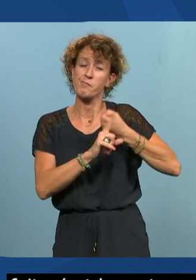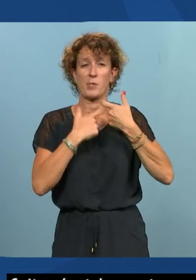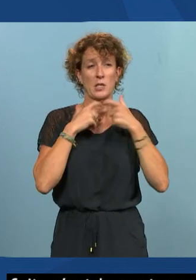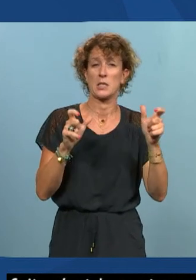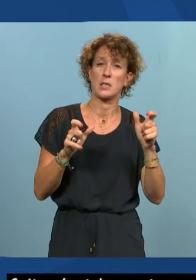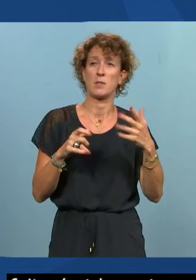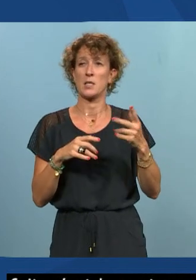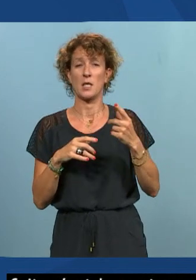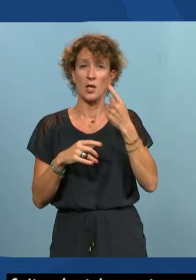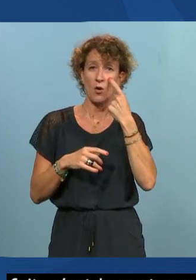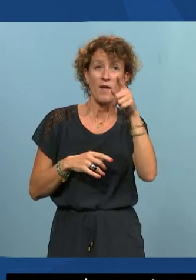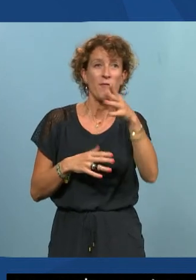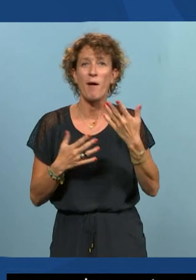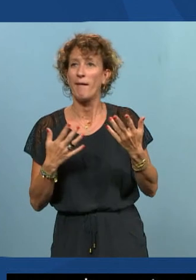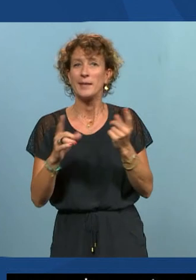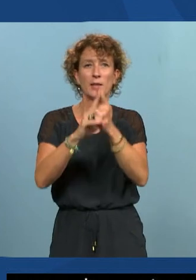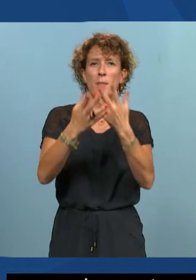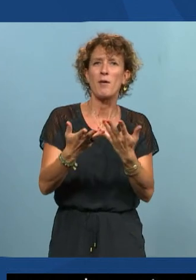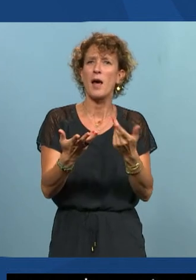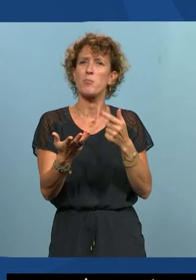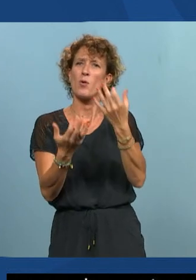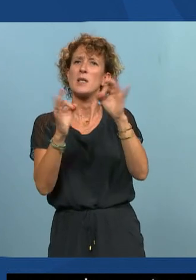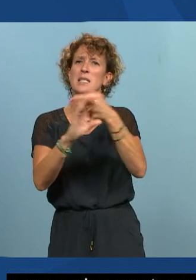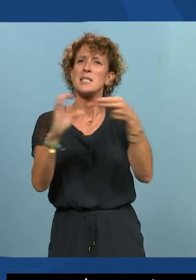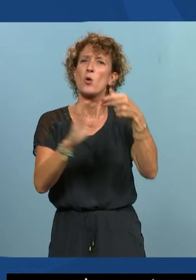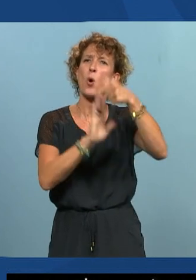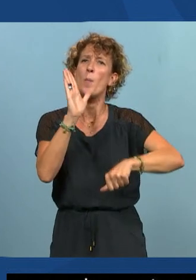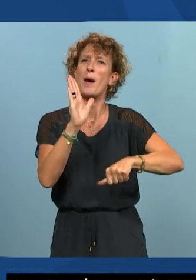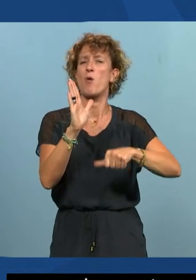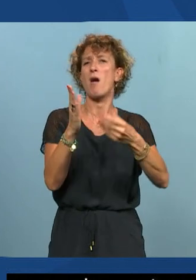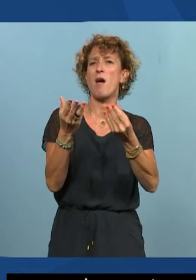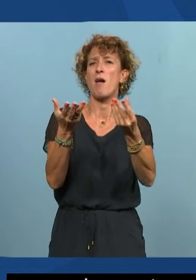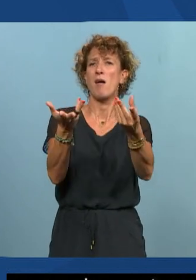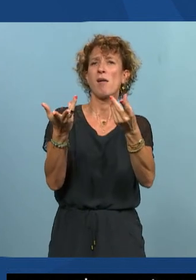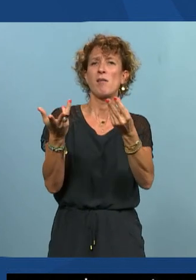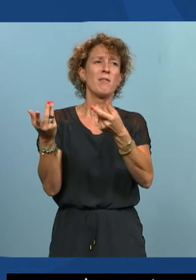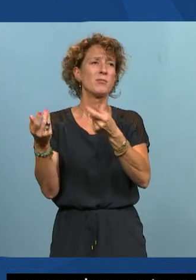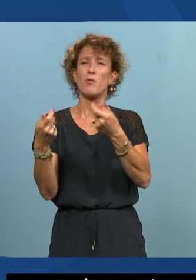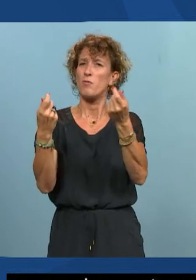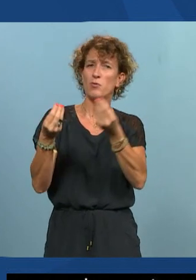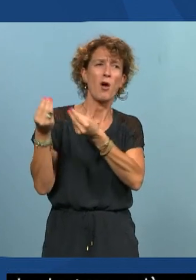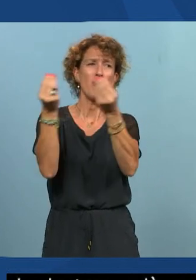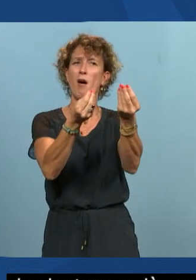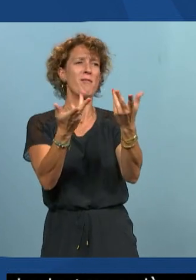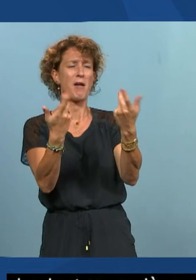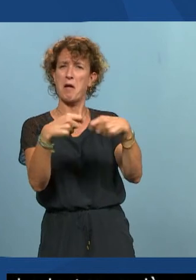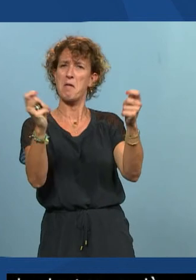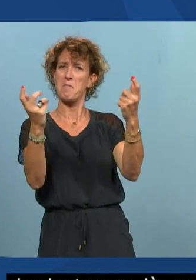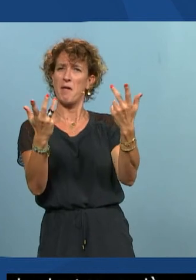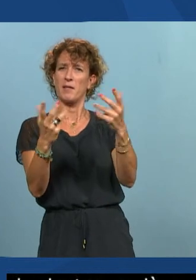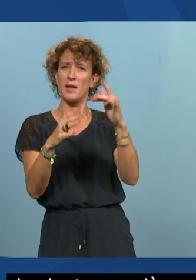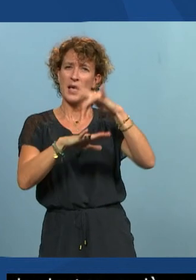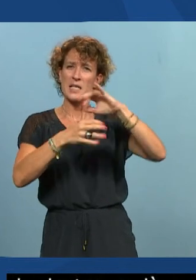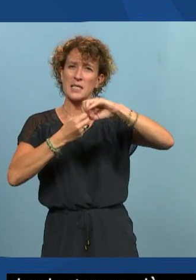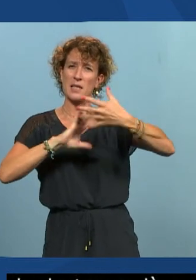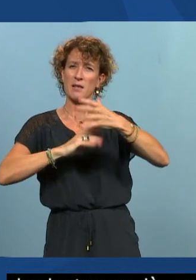gouvernance en disant pour tant de dizaines d'euros par mois je vous fais des sites accessibles on a intérêt à ramer nous derrière mais sauf qu'on parle pas de